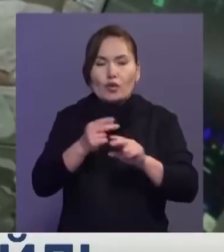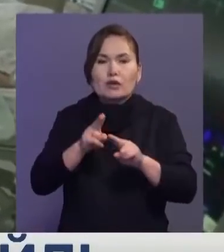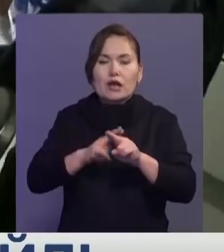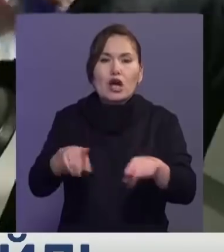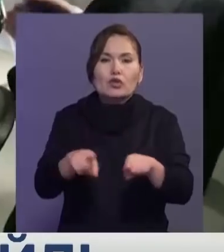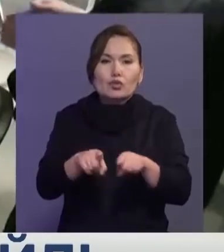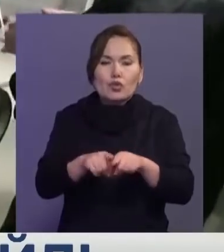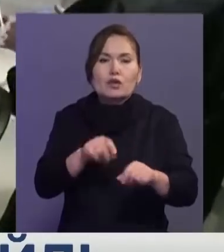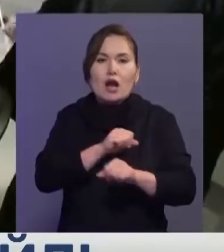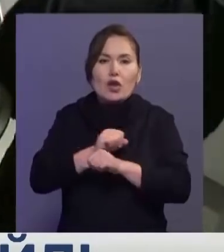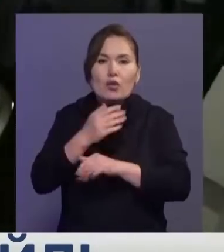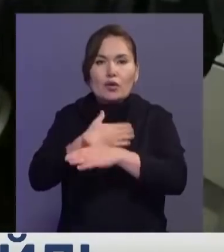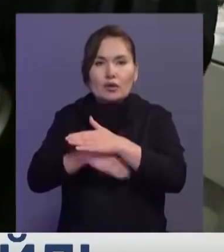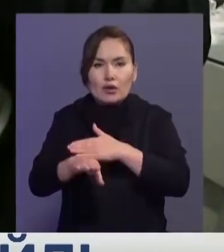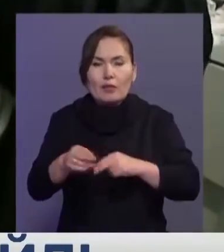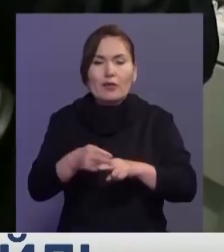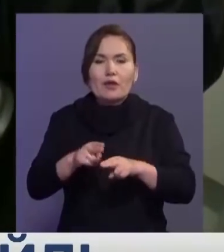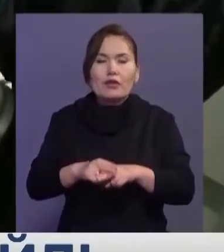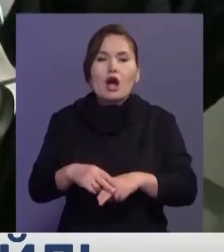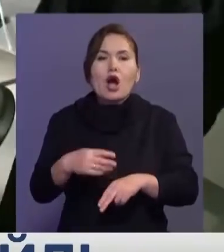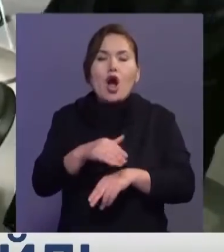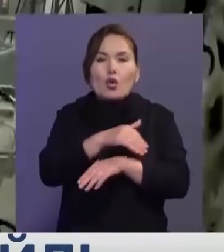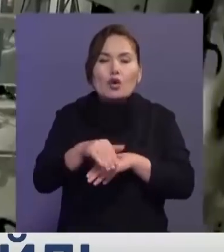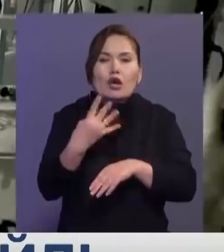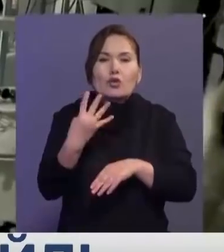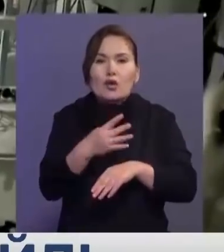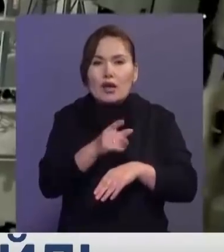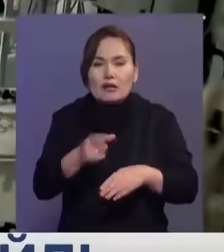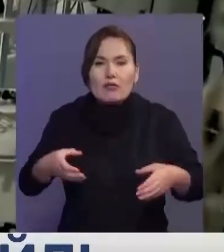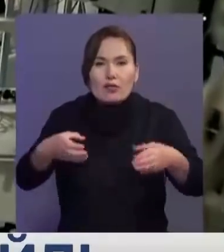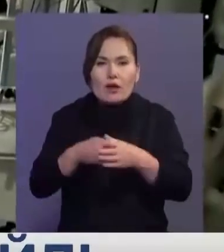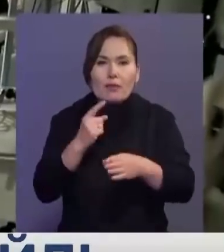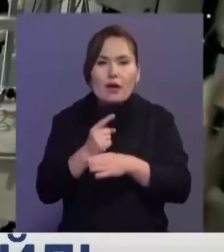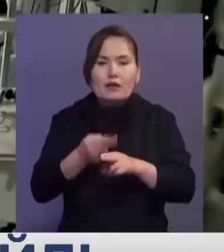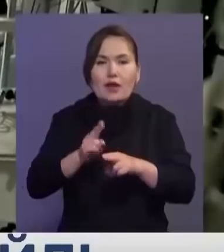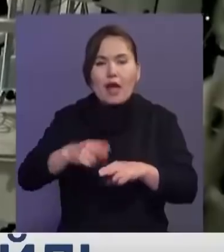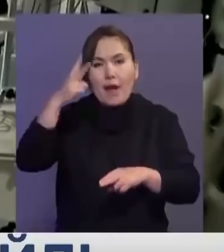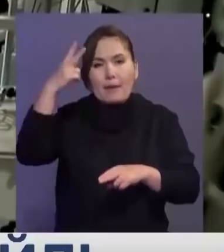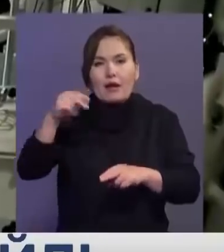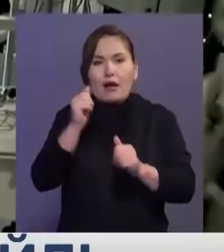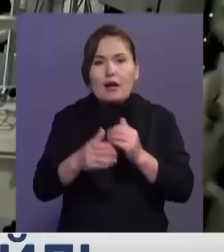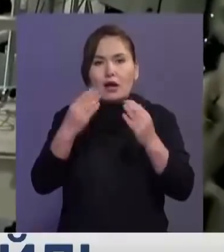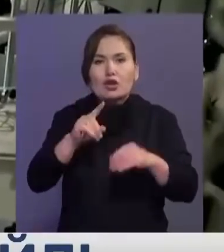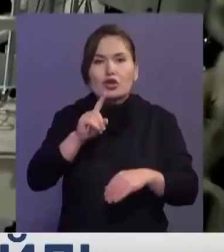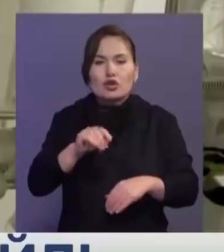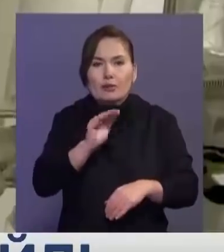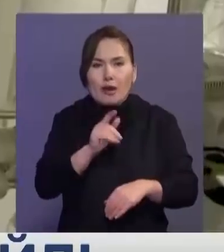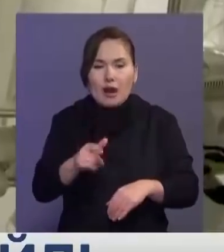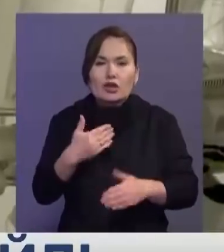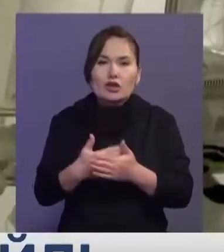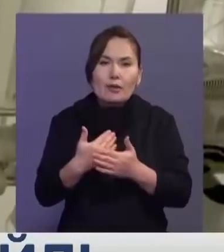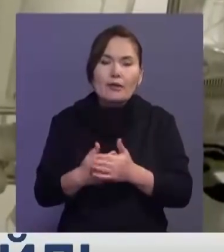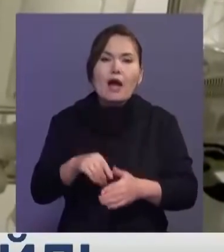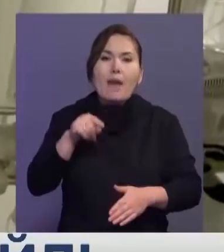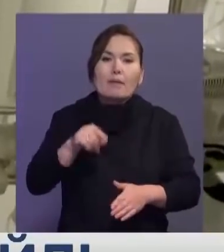ортасына ден ұзартылды. Көшеде түрт адамның артық жиналға түйім салынды. Белгияда күн сайын 100 мүмк адамға шаққанда шамамен